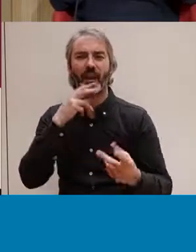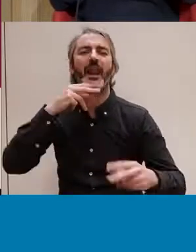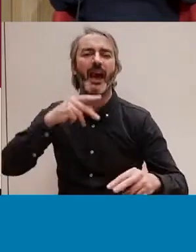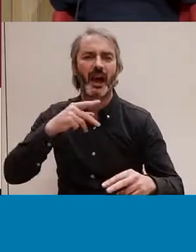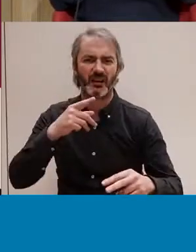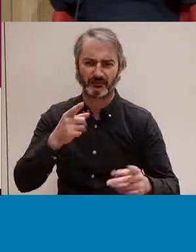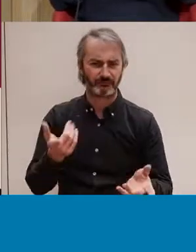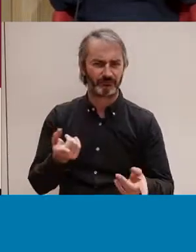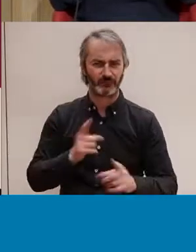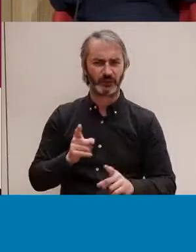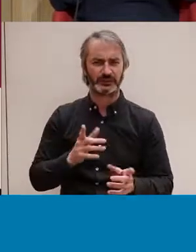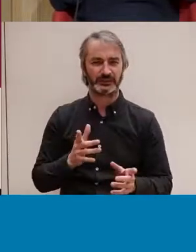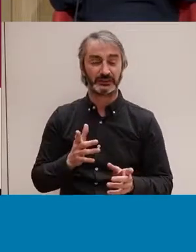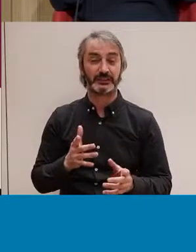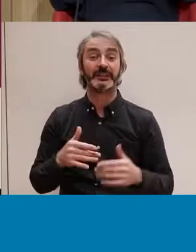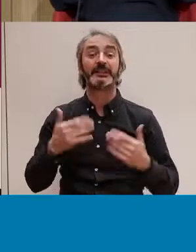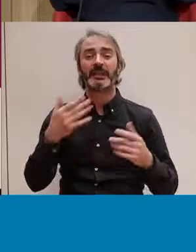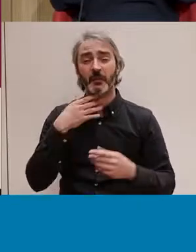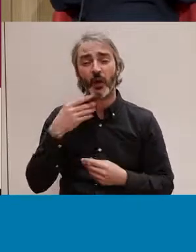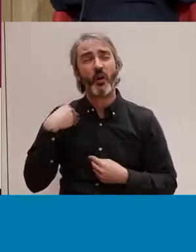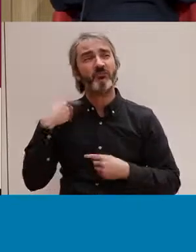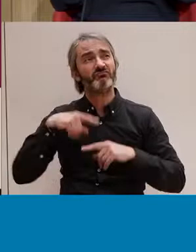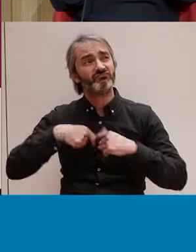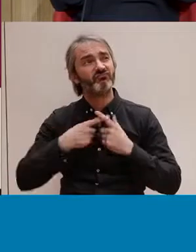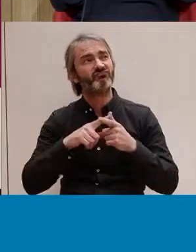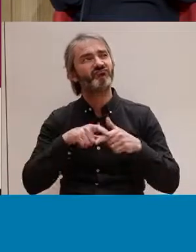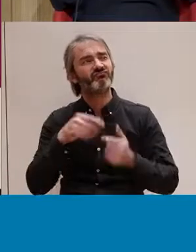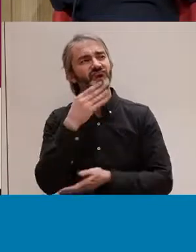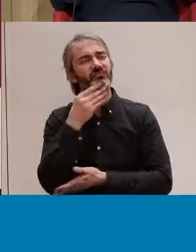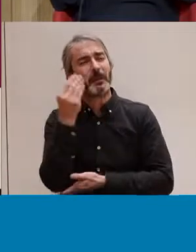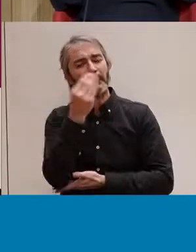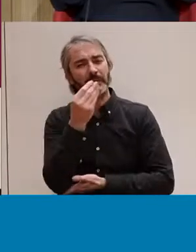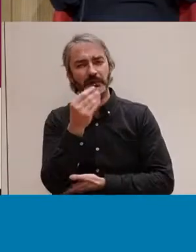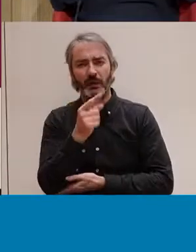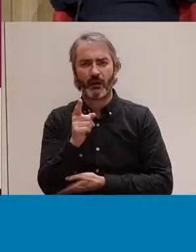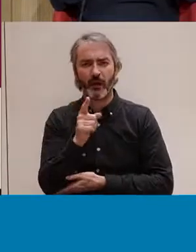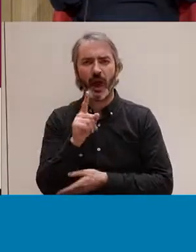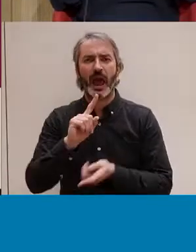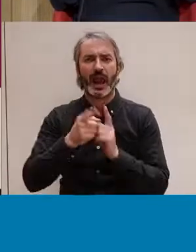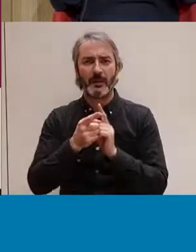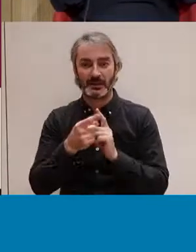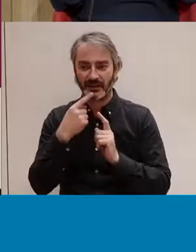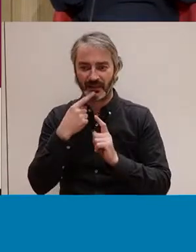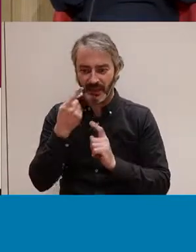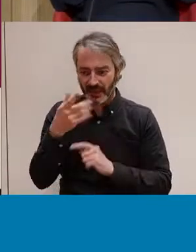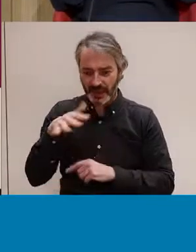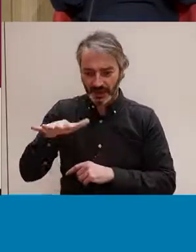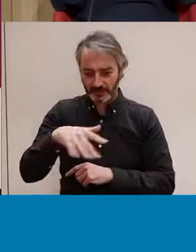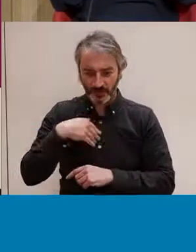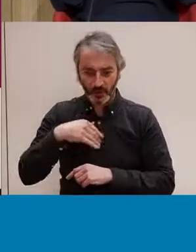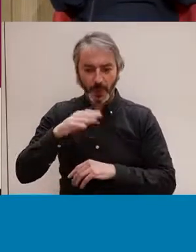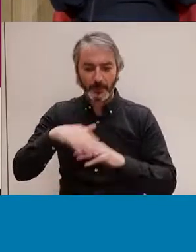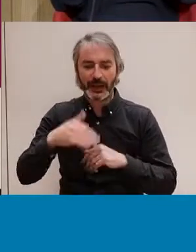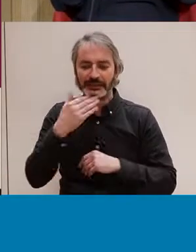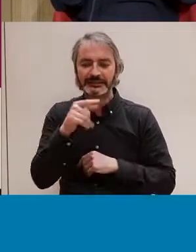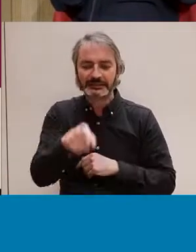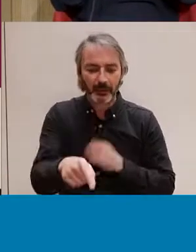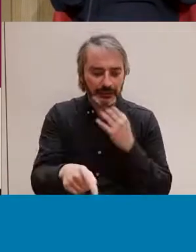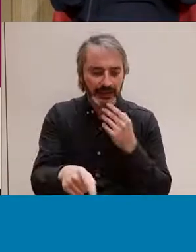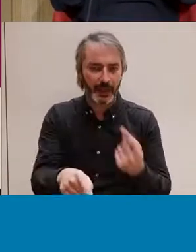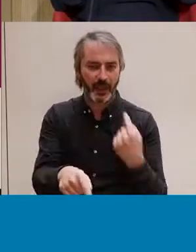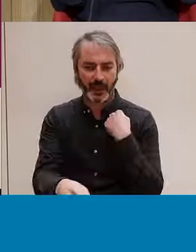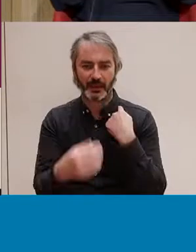I, al final, això, si ens fiquem a pensar, és l'únic espai de la nostra vida on pensem que podrem saber el que vol l'altre i el que desitja l'altre